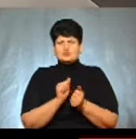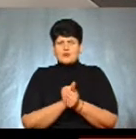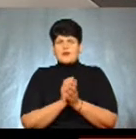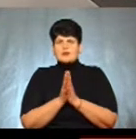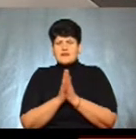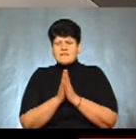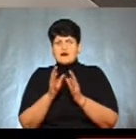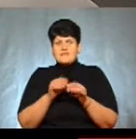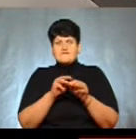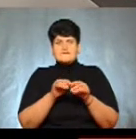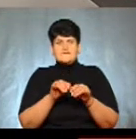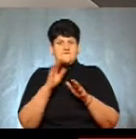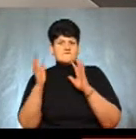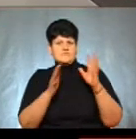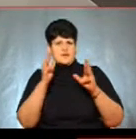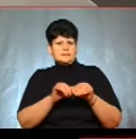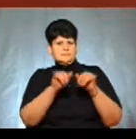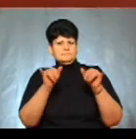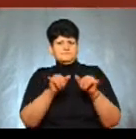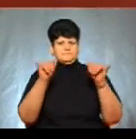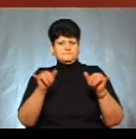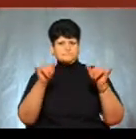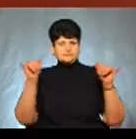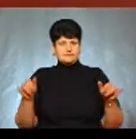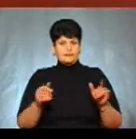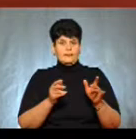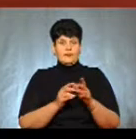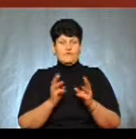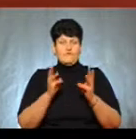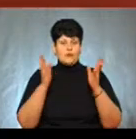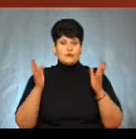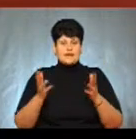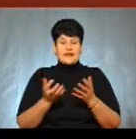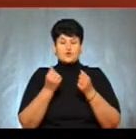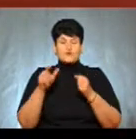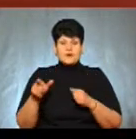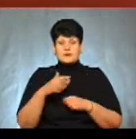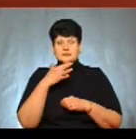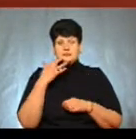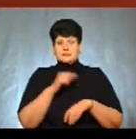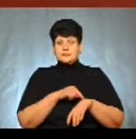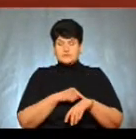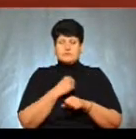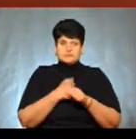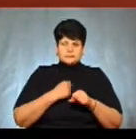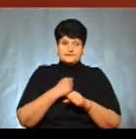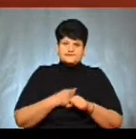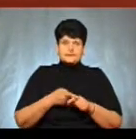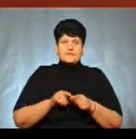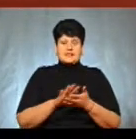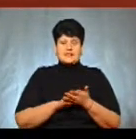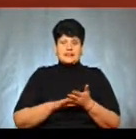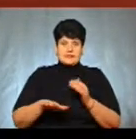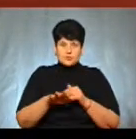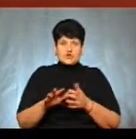трава і через вітер вогонь почав неконтрольовано розповсюджуватися. Також рятувальники не одну годину працювали на тій території, щоб